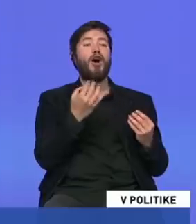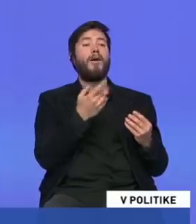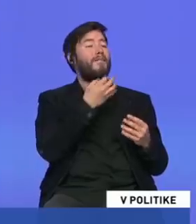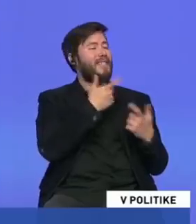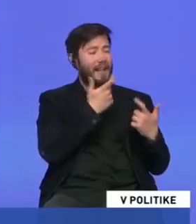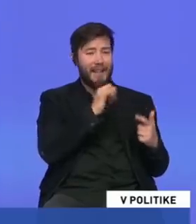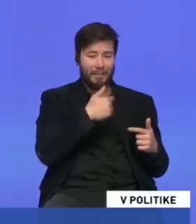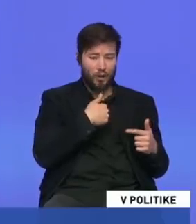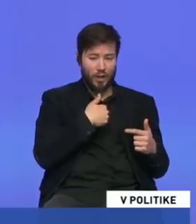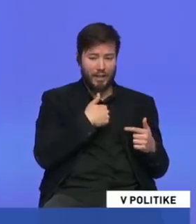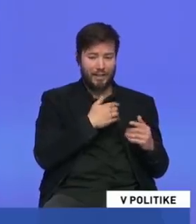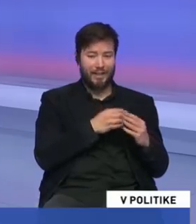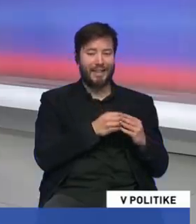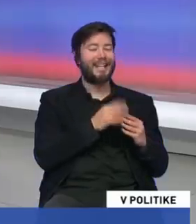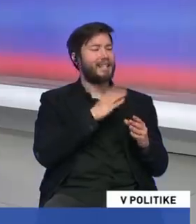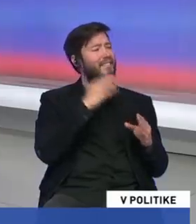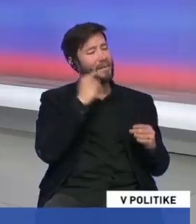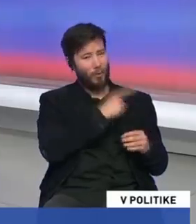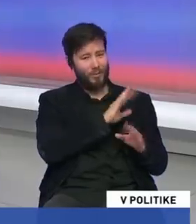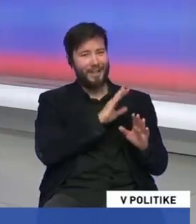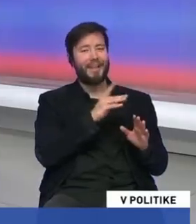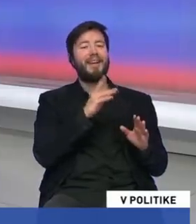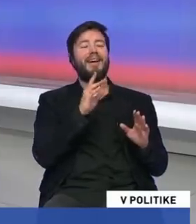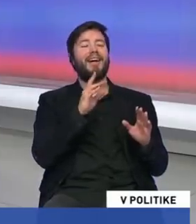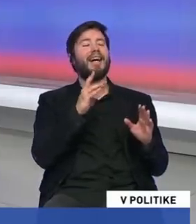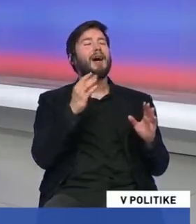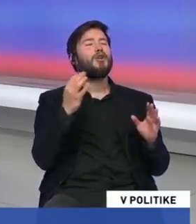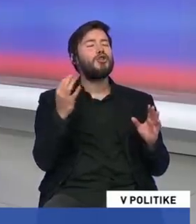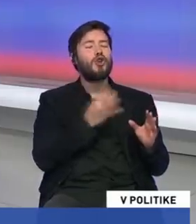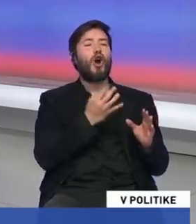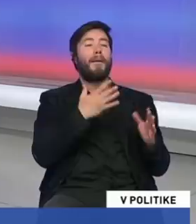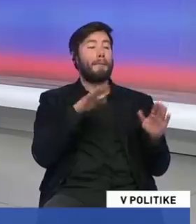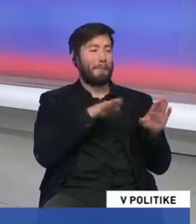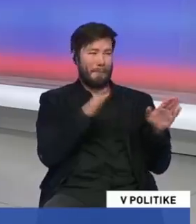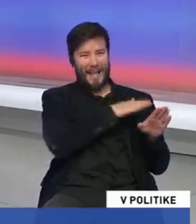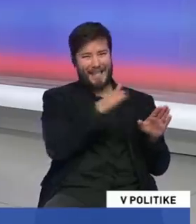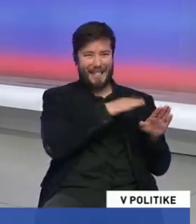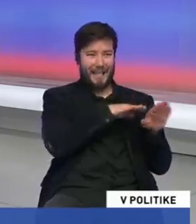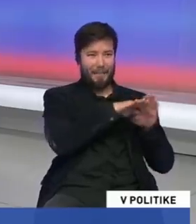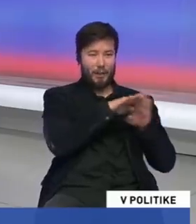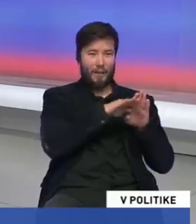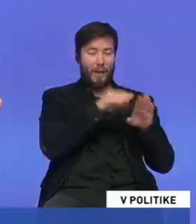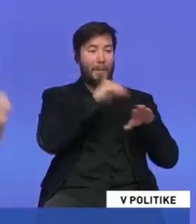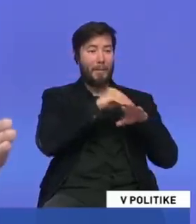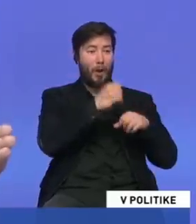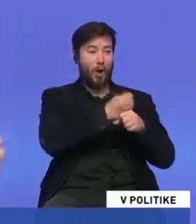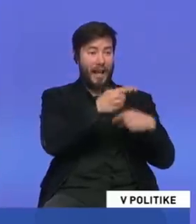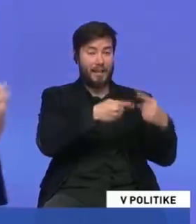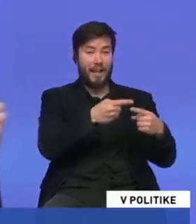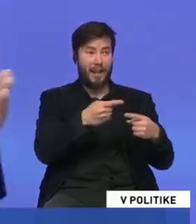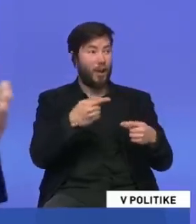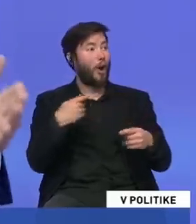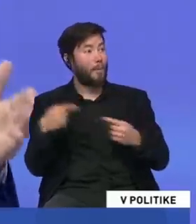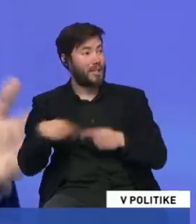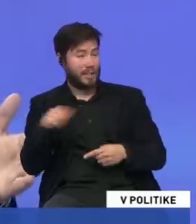vysvetlite ešte rád, tak to si teraz chcem vypočúť. Pán poslanec, to normálna Čo má s medzirezortným pripomienkovým konaním opozícia? Veď medzirezortné znamená,